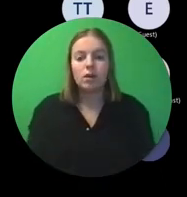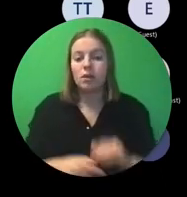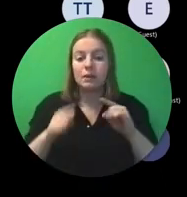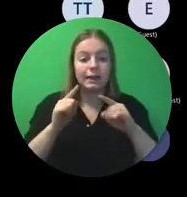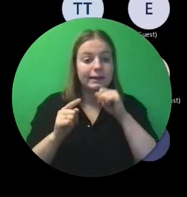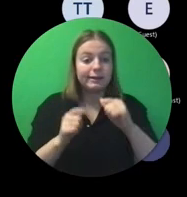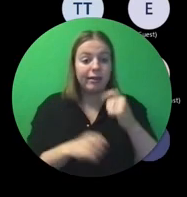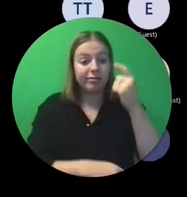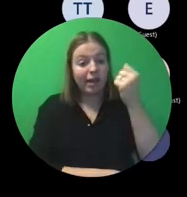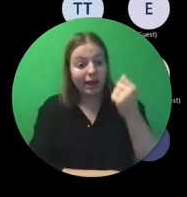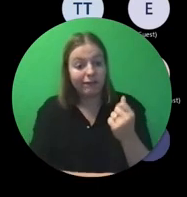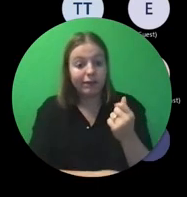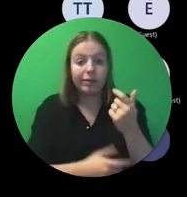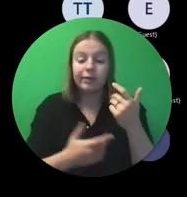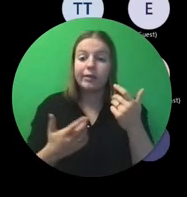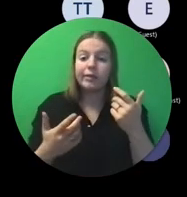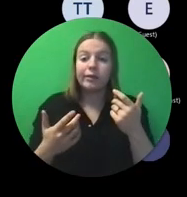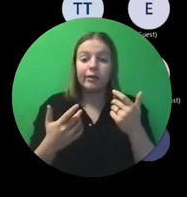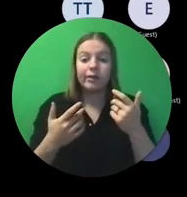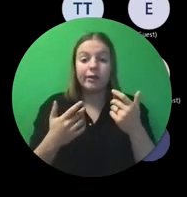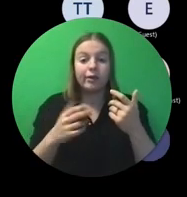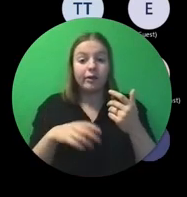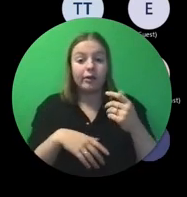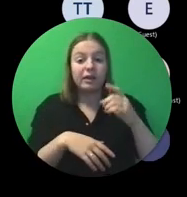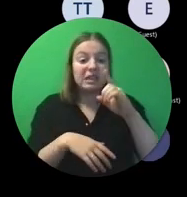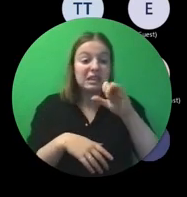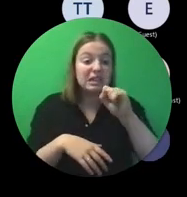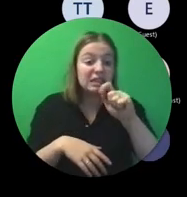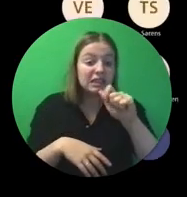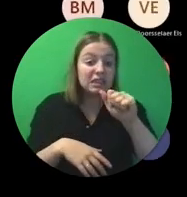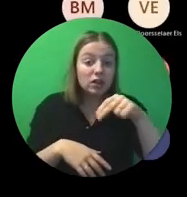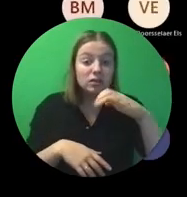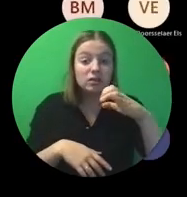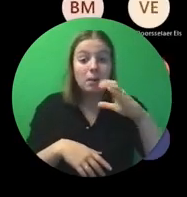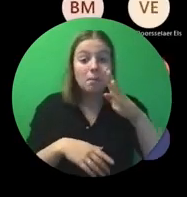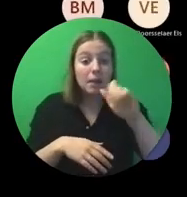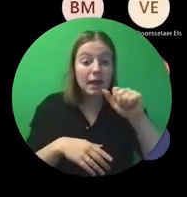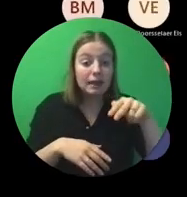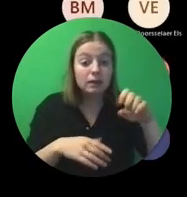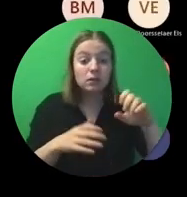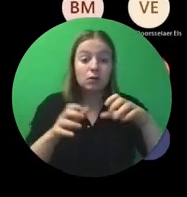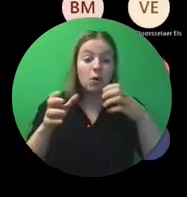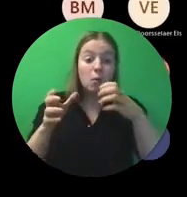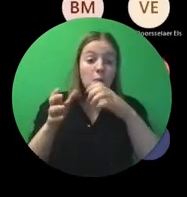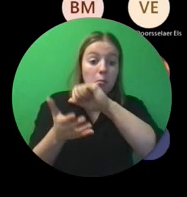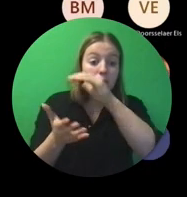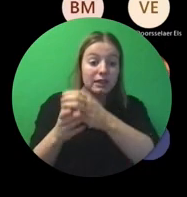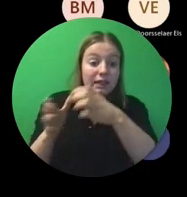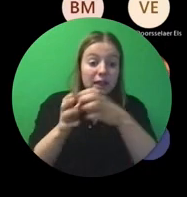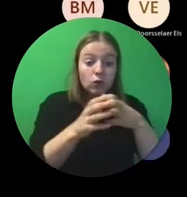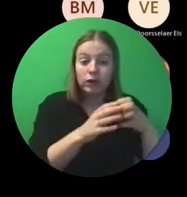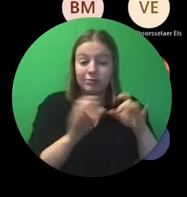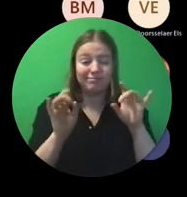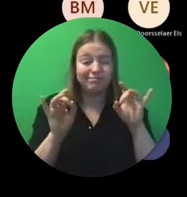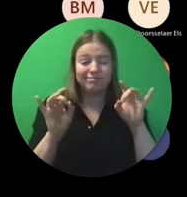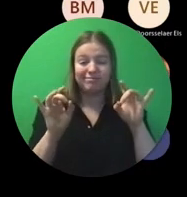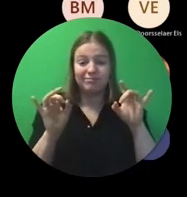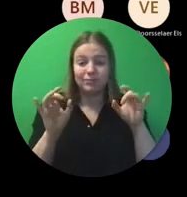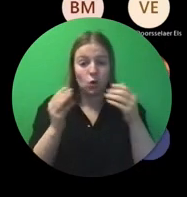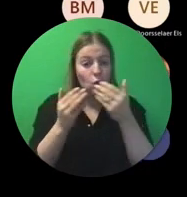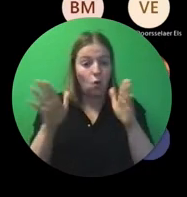tarieven, geen distance bands, geen budgetcategorieën. Een heel open systeem.